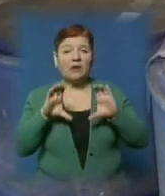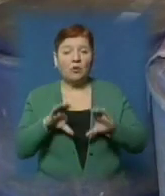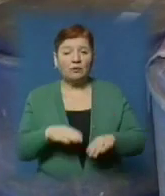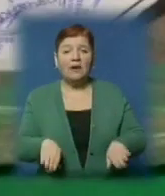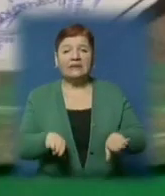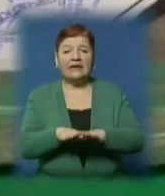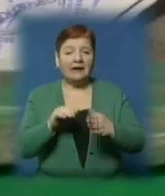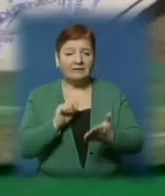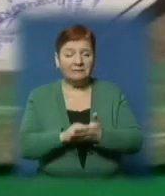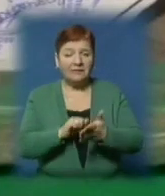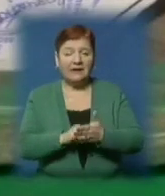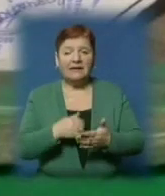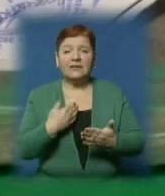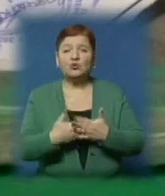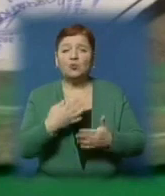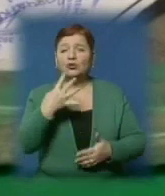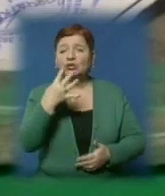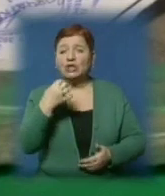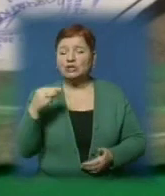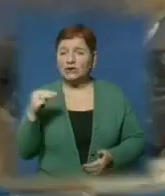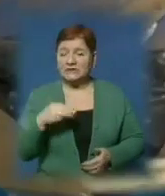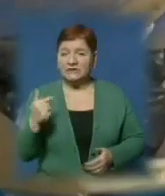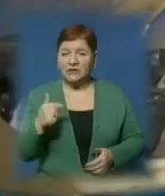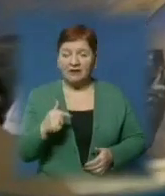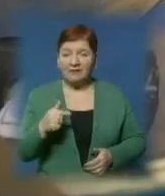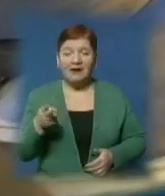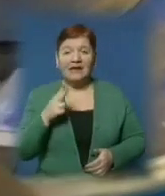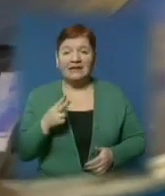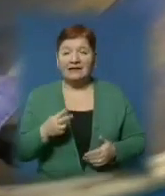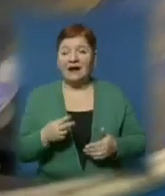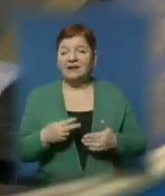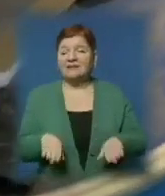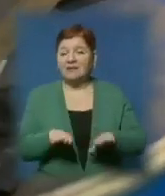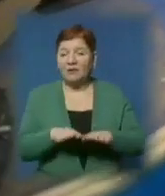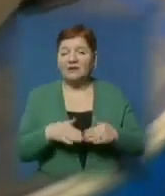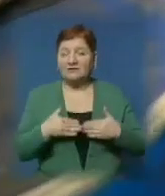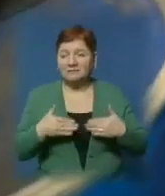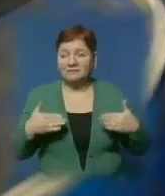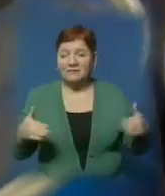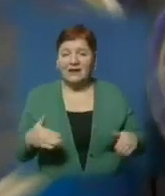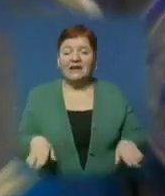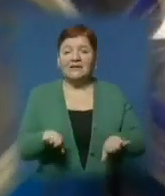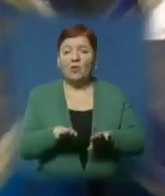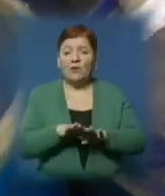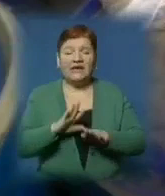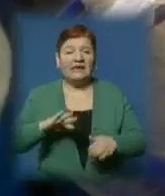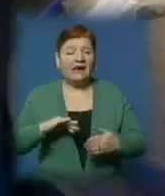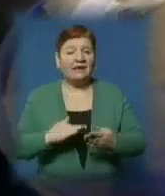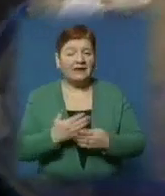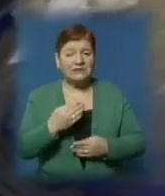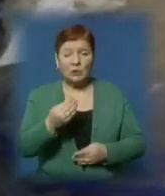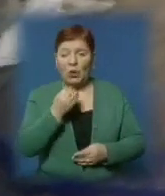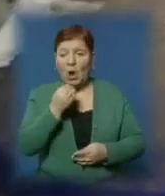підакцизних товарів на суму майже 400 тисяч гривень. Для активізації боротьби з розповсюдженням фальсифікованої та неякісної